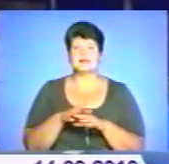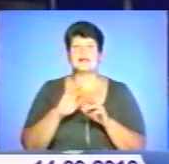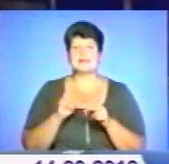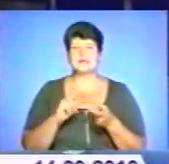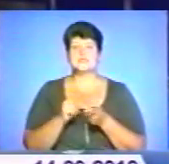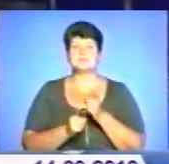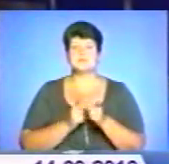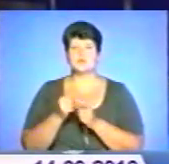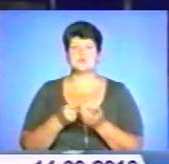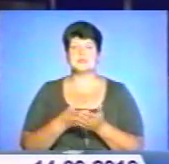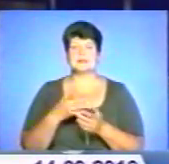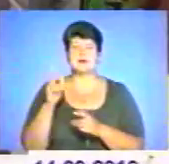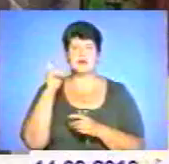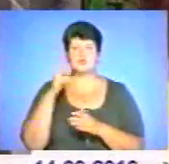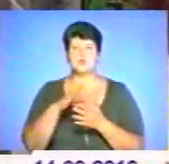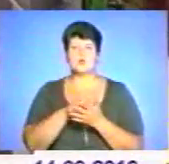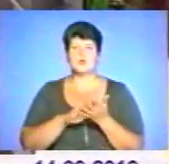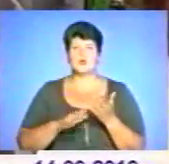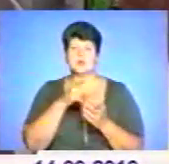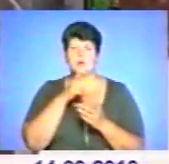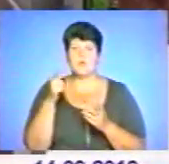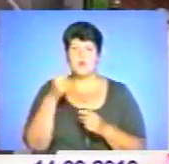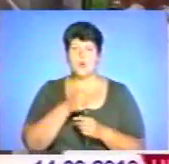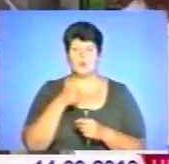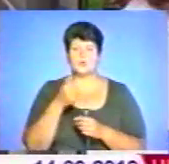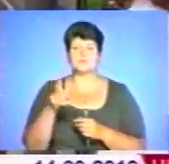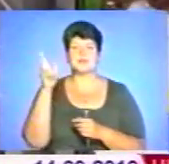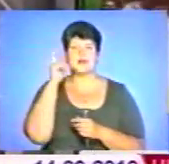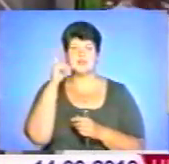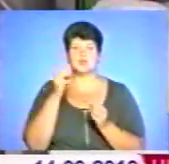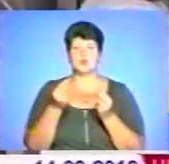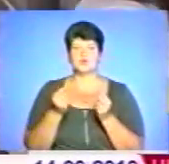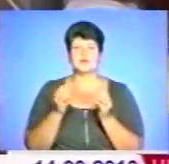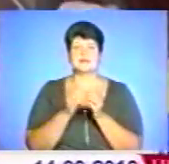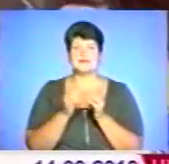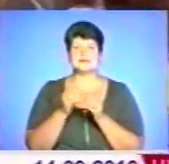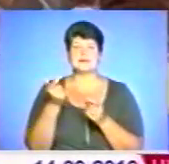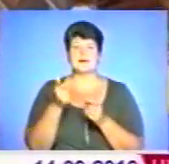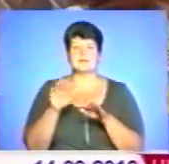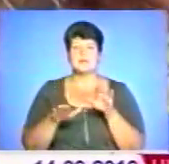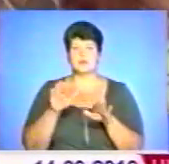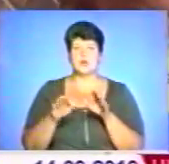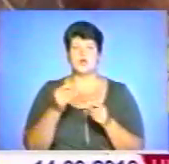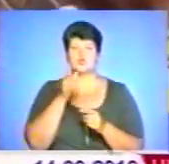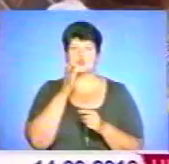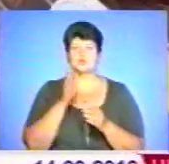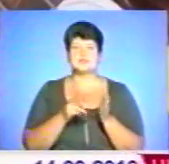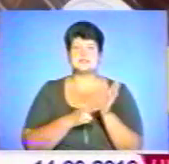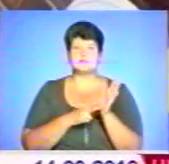ціна на гречку протягом року? Гречка коштує 10 гривень кілограм і цукор 7 гривень.